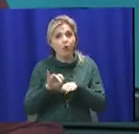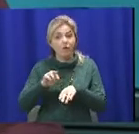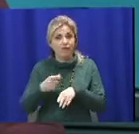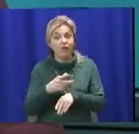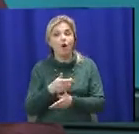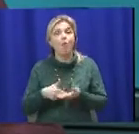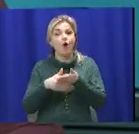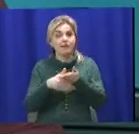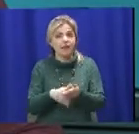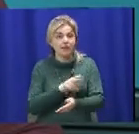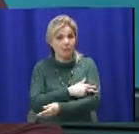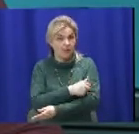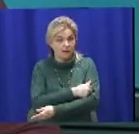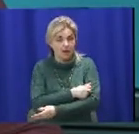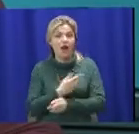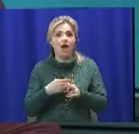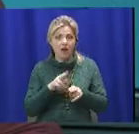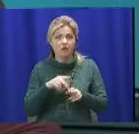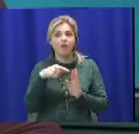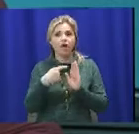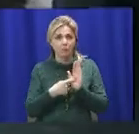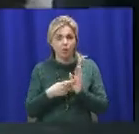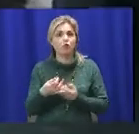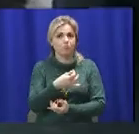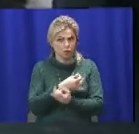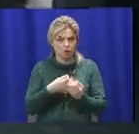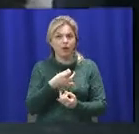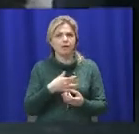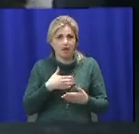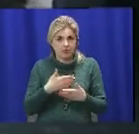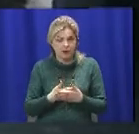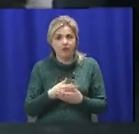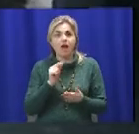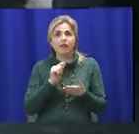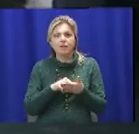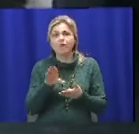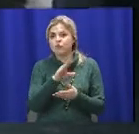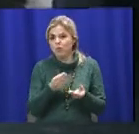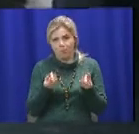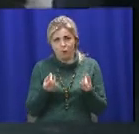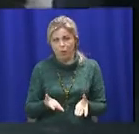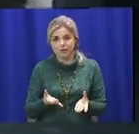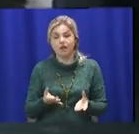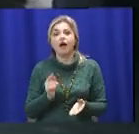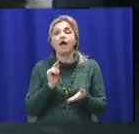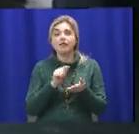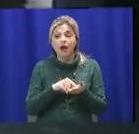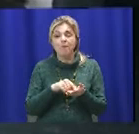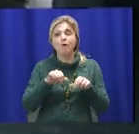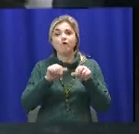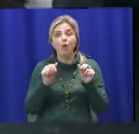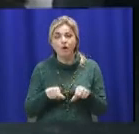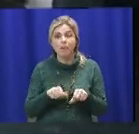помощи, то вот этот вопрос, он как раз очень широко обсуждается. И там все достаточно просто. Там форма